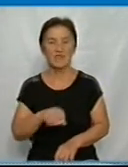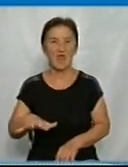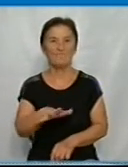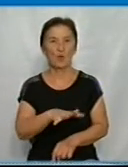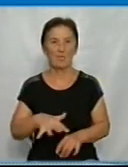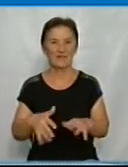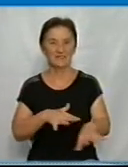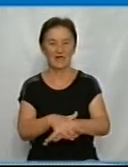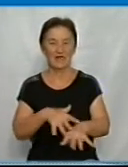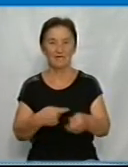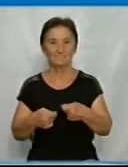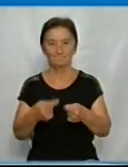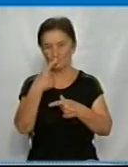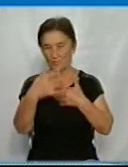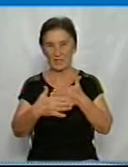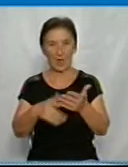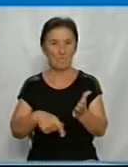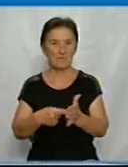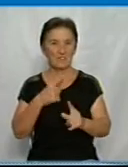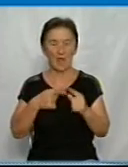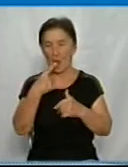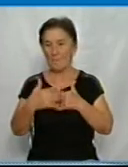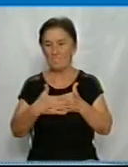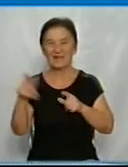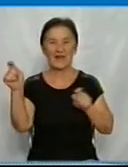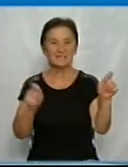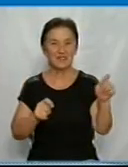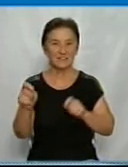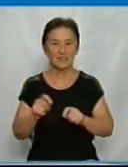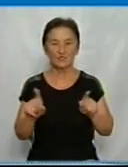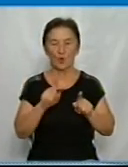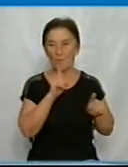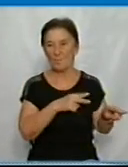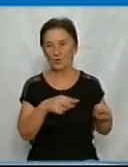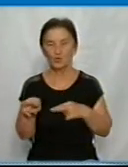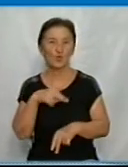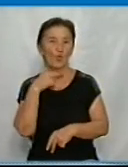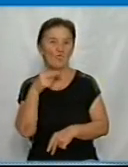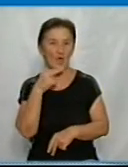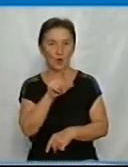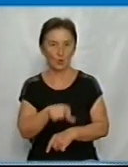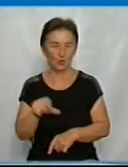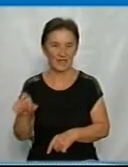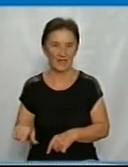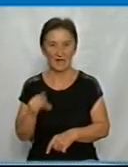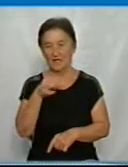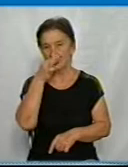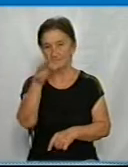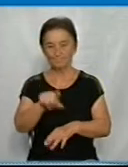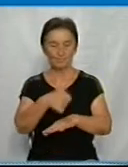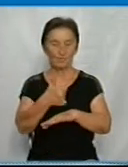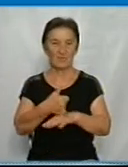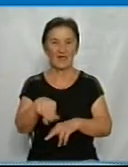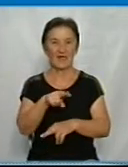зібралися на площі перед міськрадою перед засіданням сесії, щоб привернути увагу людей, розповіла суспільна учасниця акції Тетяна